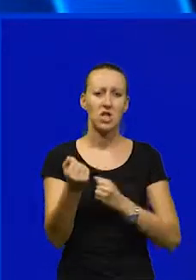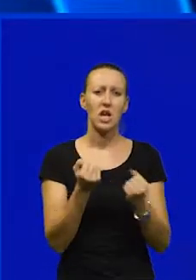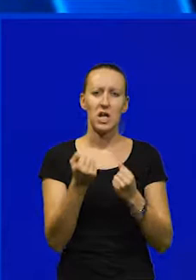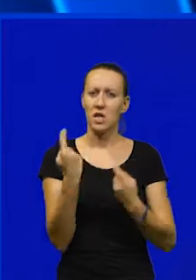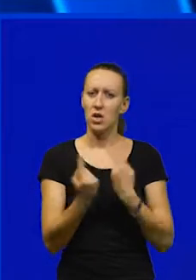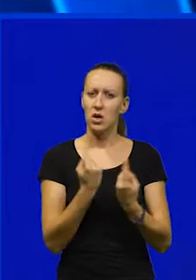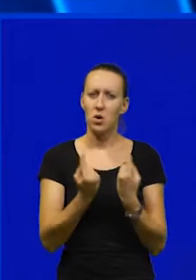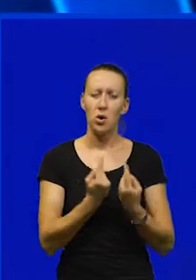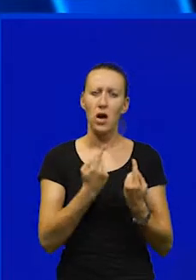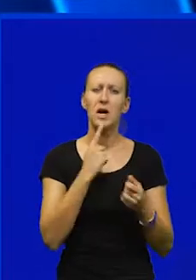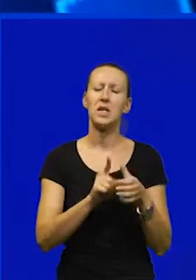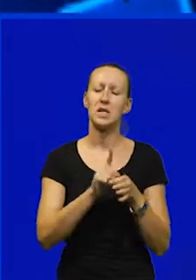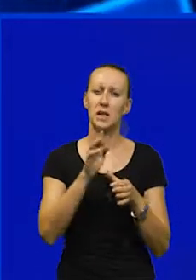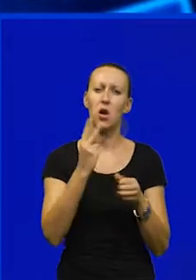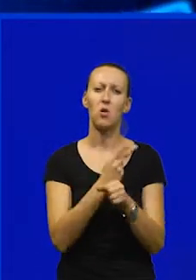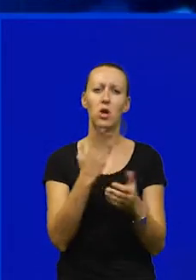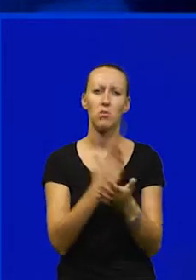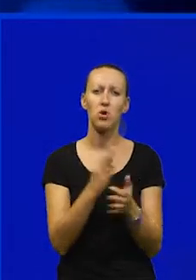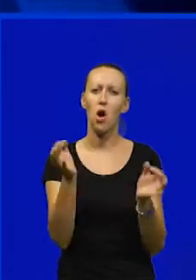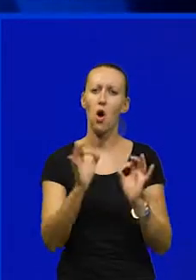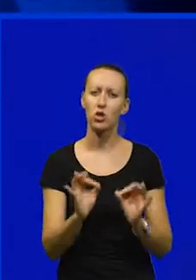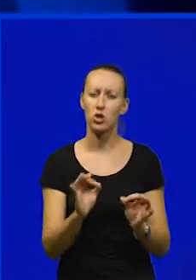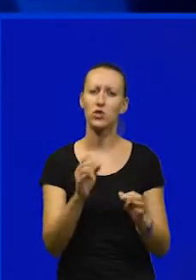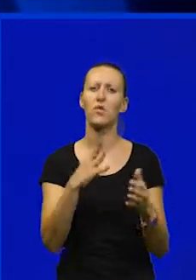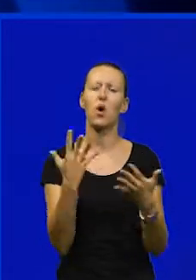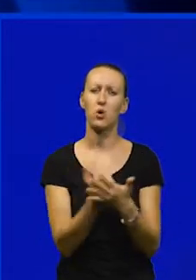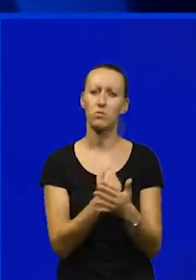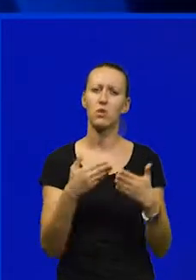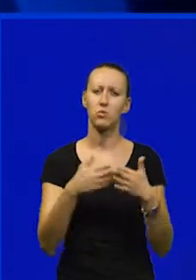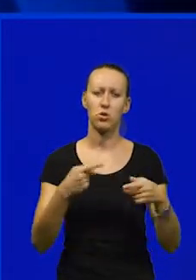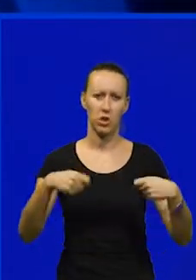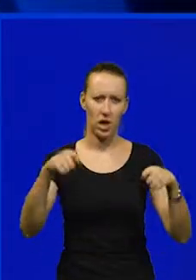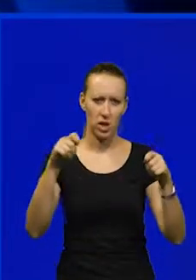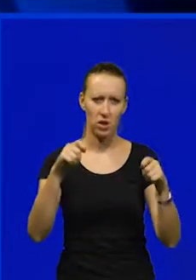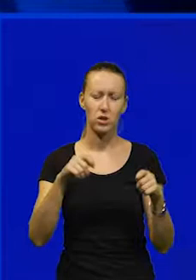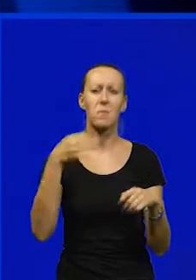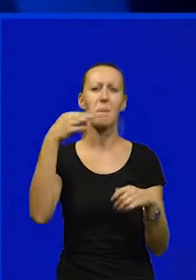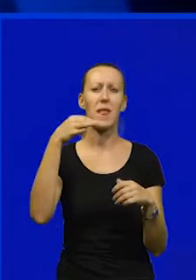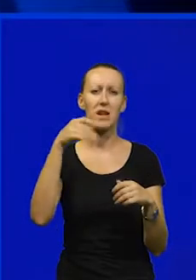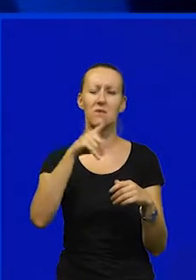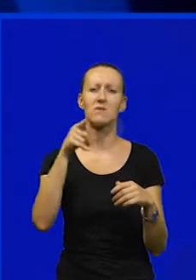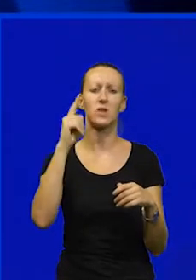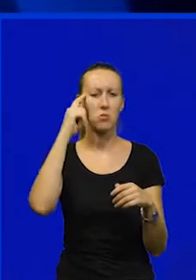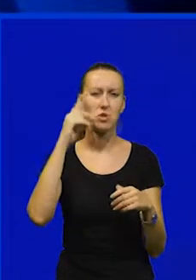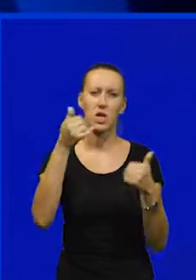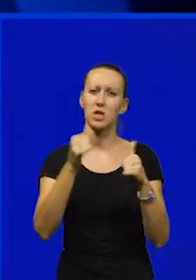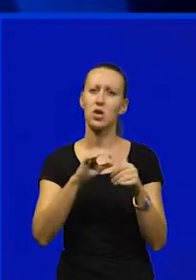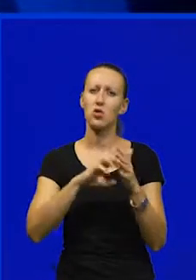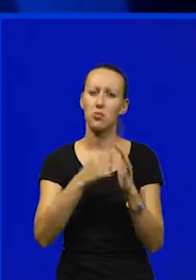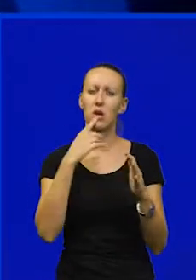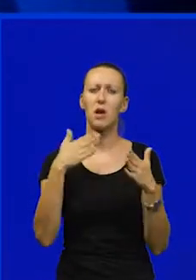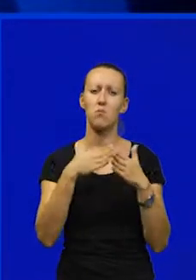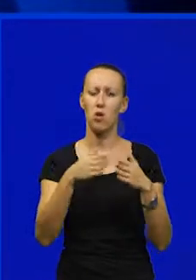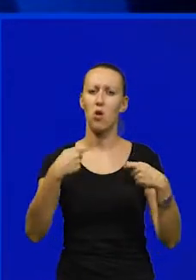situacije s ciljem da Uljenik bude održivo uspješno brodogradilište. Jedinstven je stav Istarske županije i Pule da je